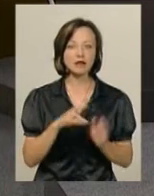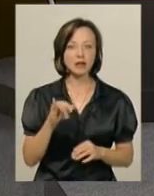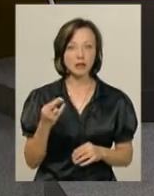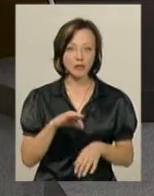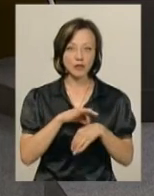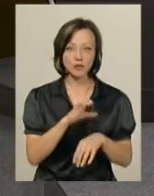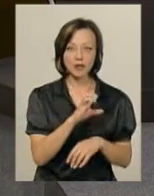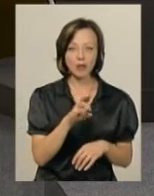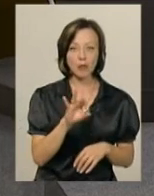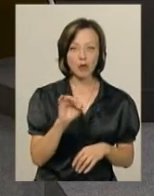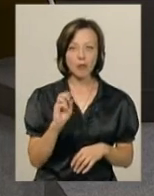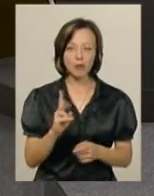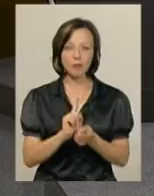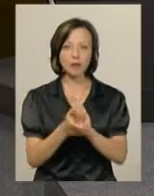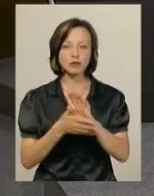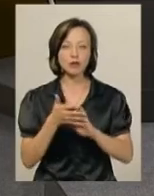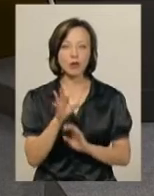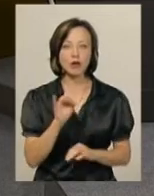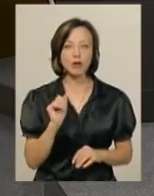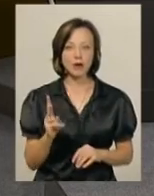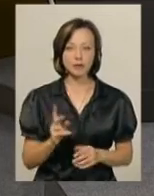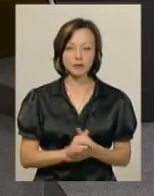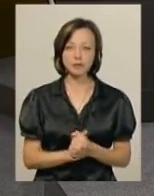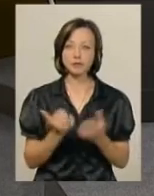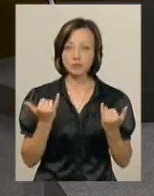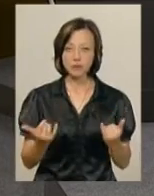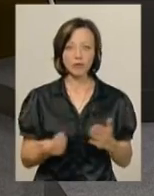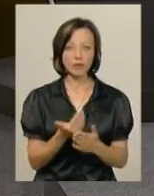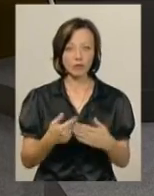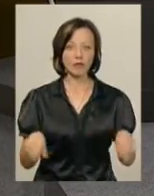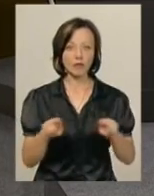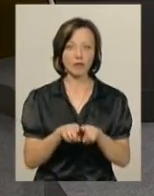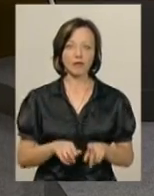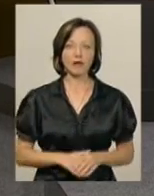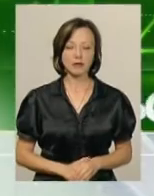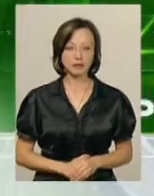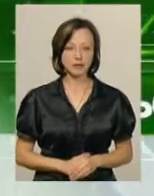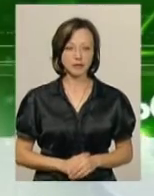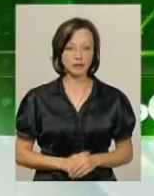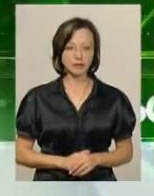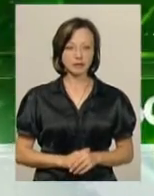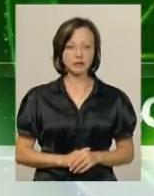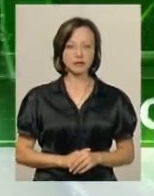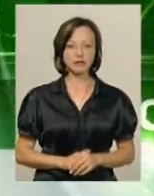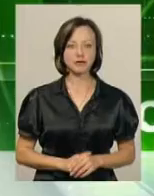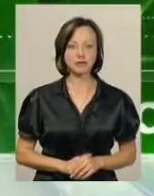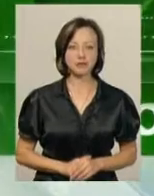студії ведуча Світлана Поробок, диктор жестової мови Ольга Рибак. Сьогодні у випуску. Музика